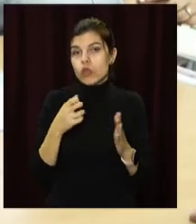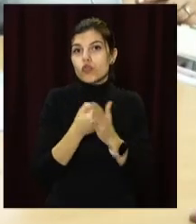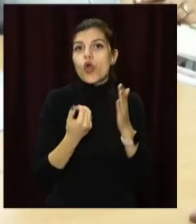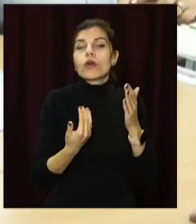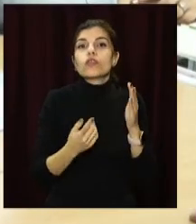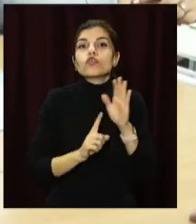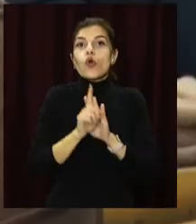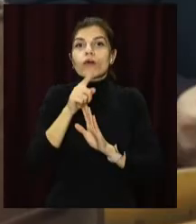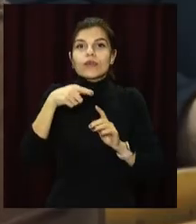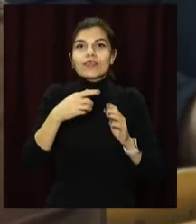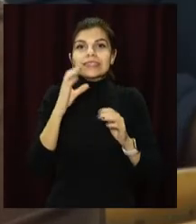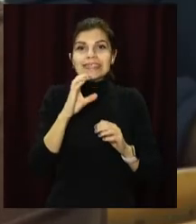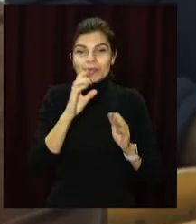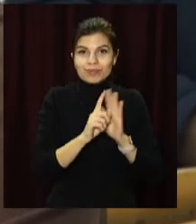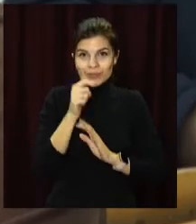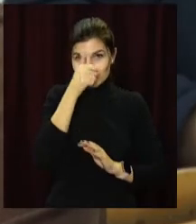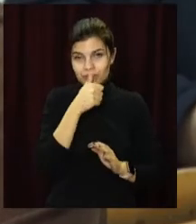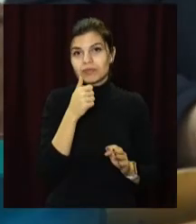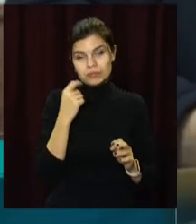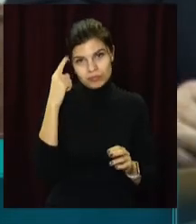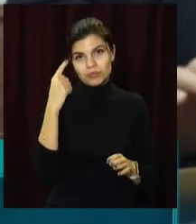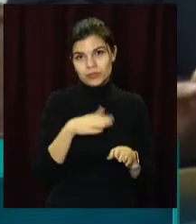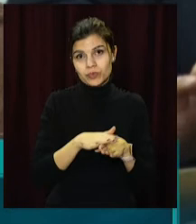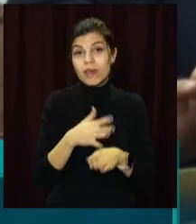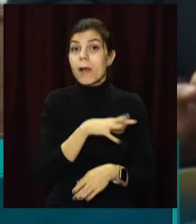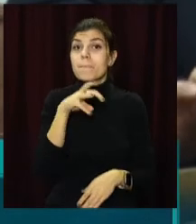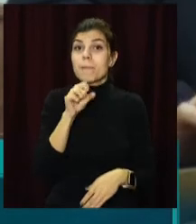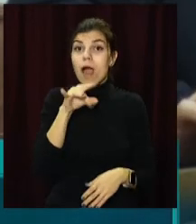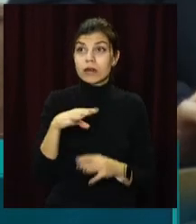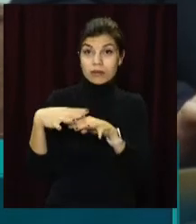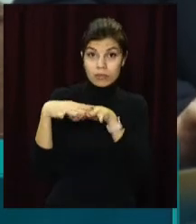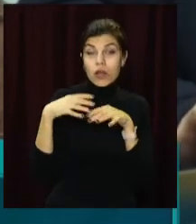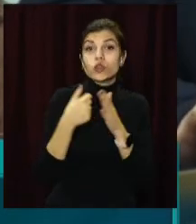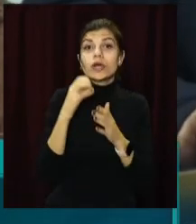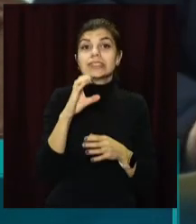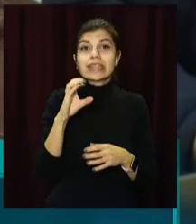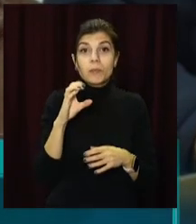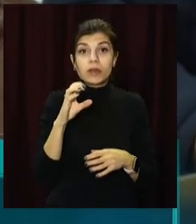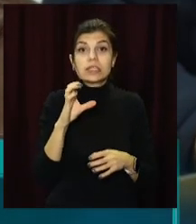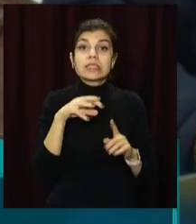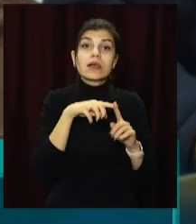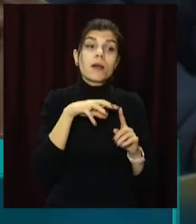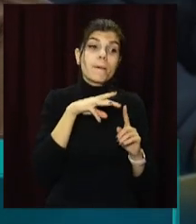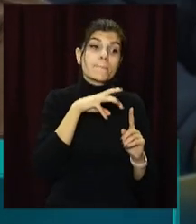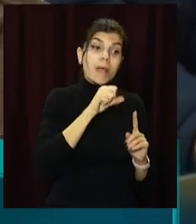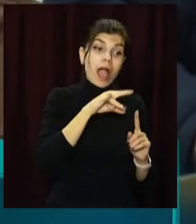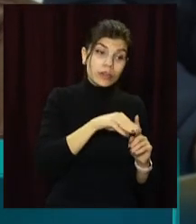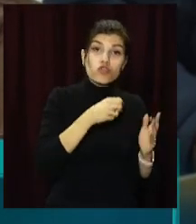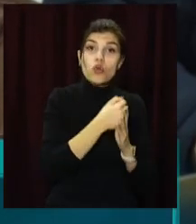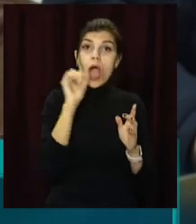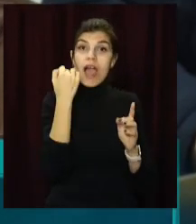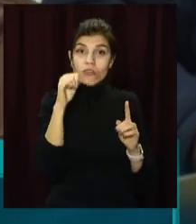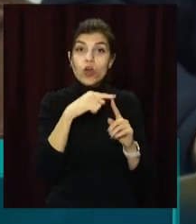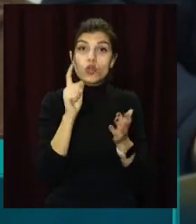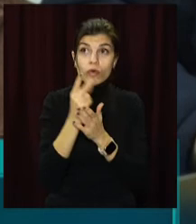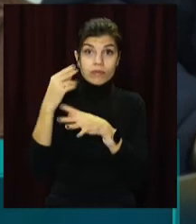нового навчального року. Якщо ми говоримо, що фінансування почнеться в марте, то для того, щоб в сентябрі відкрити ці об'єкти, з марта до августа ми повинні отримати це